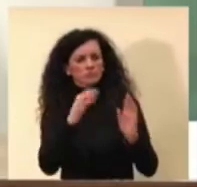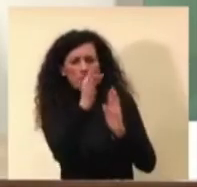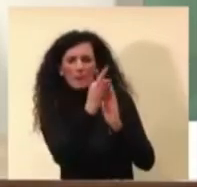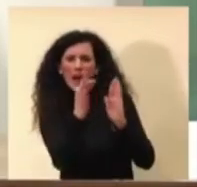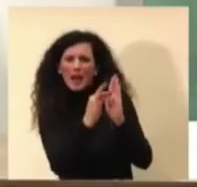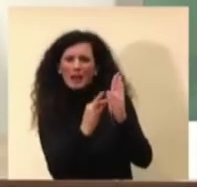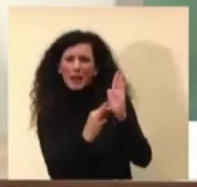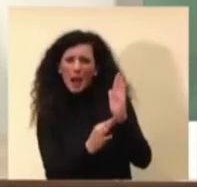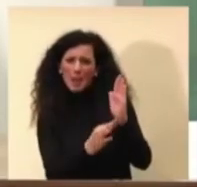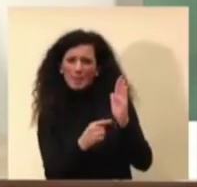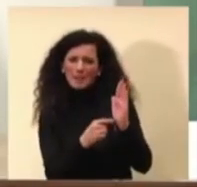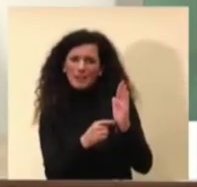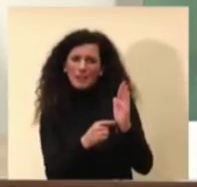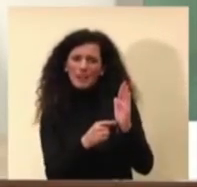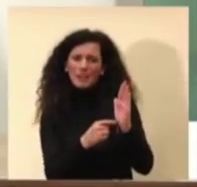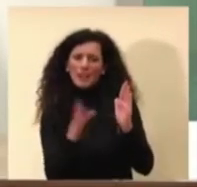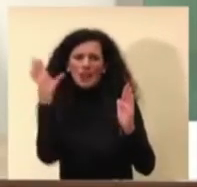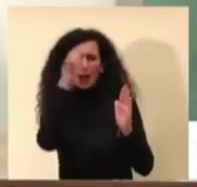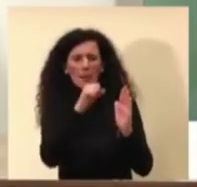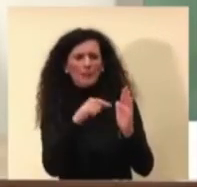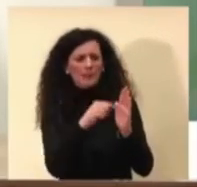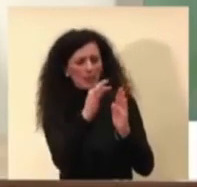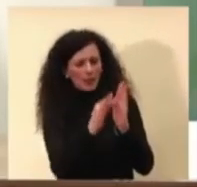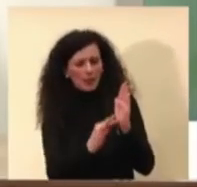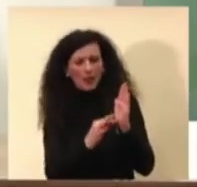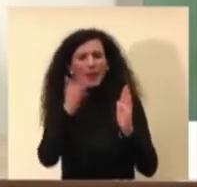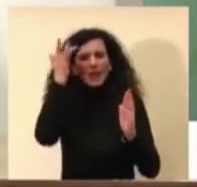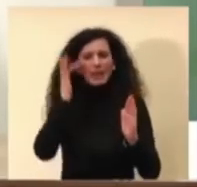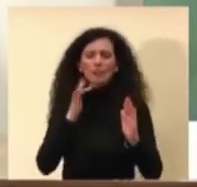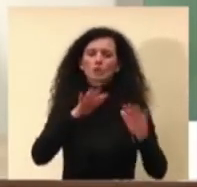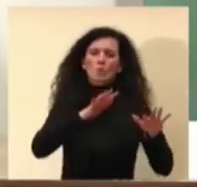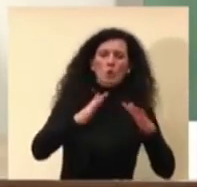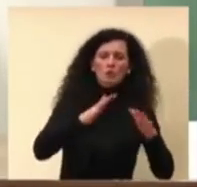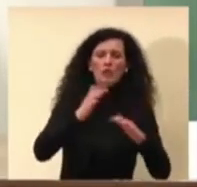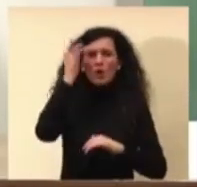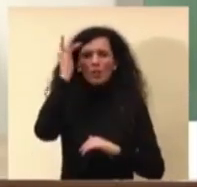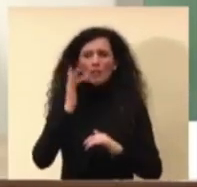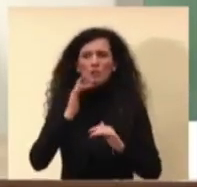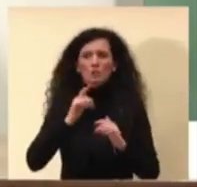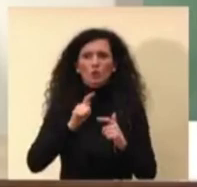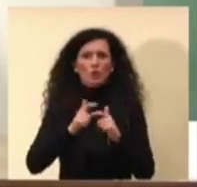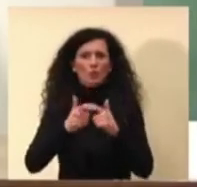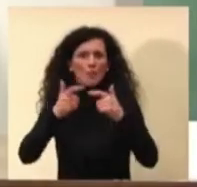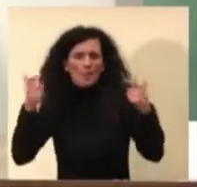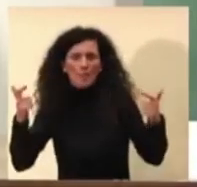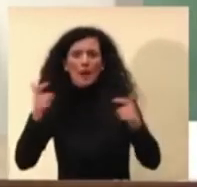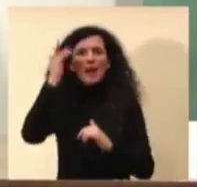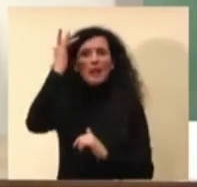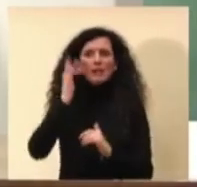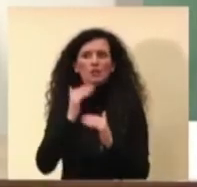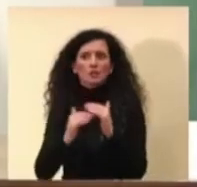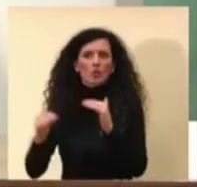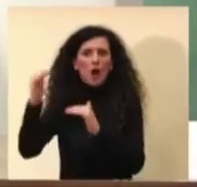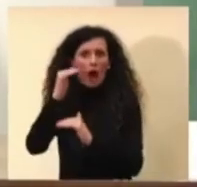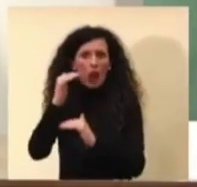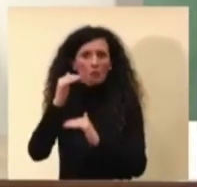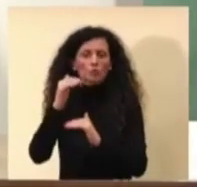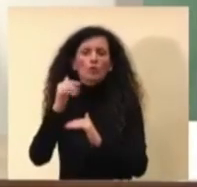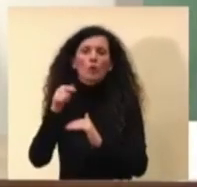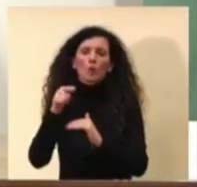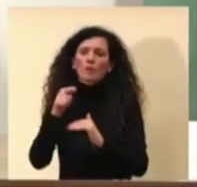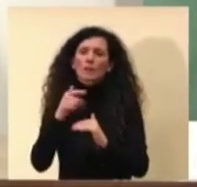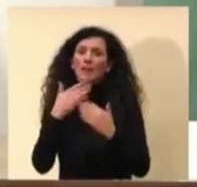Tutti i parametri individuano rapidamente il rischio moderato, moderato, rischio di progressione e alto. Sono abbastanza